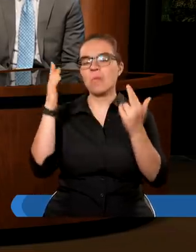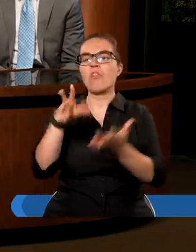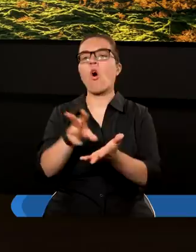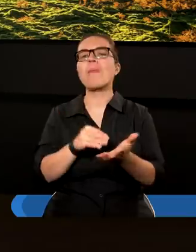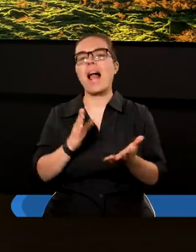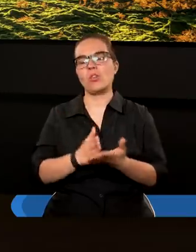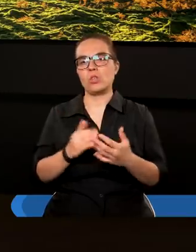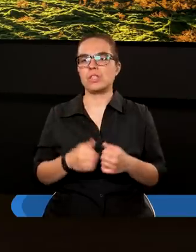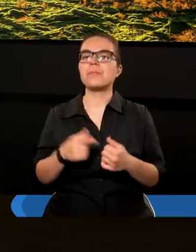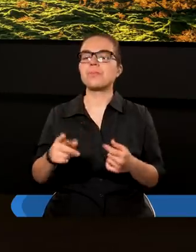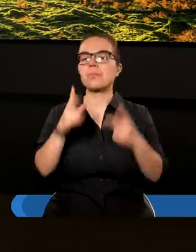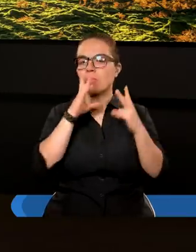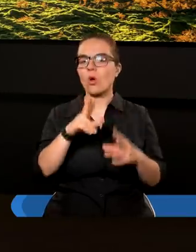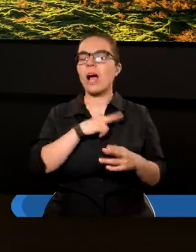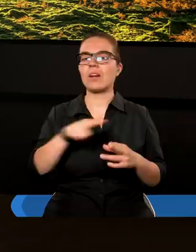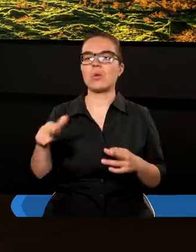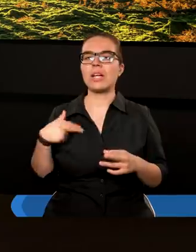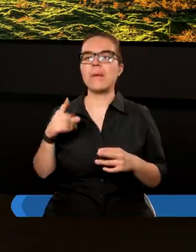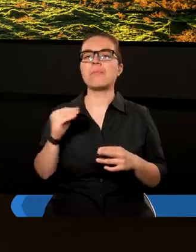Ta scena pokazuje nam, że